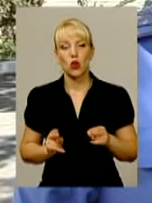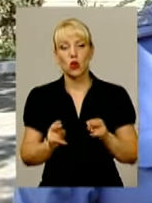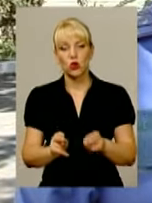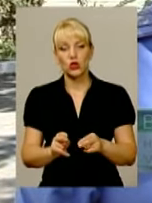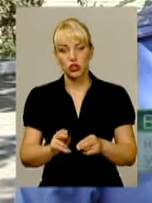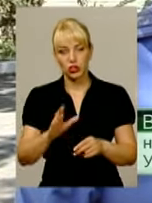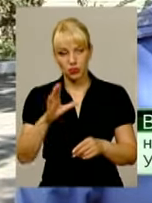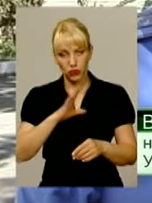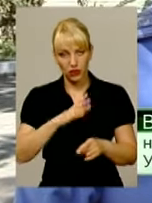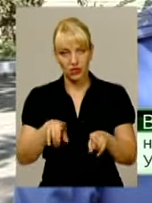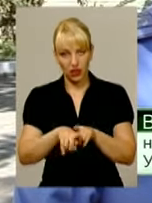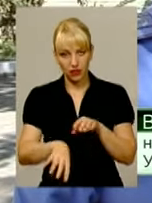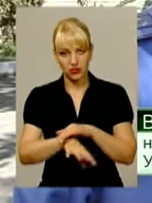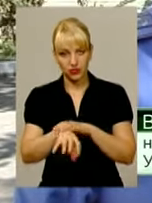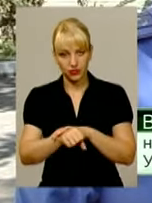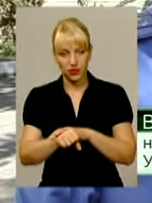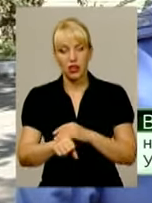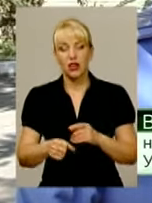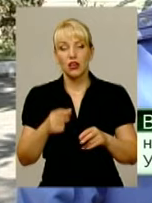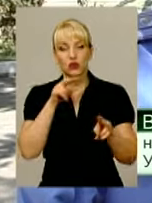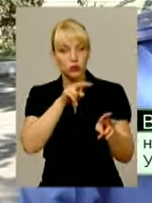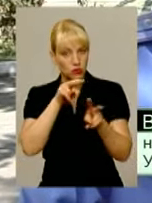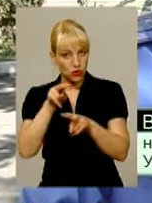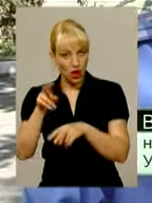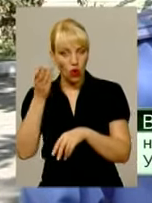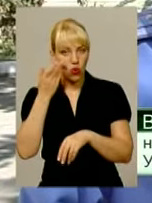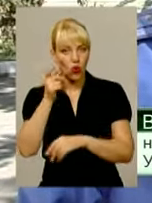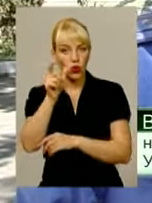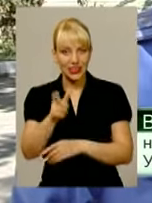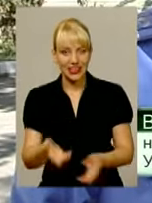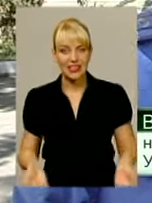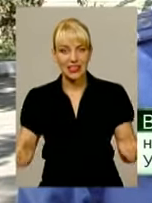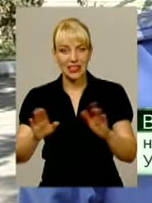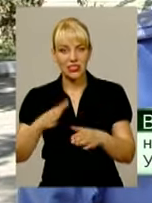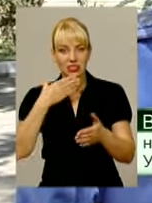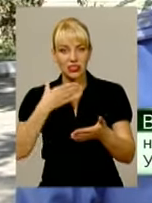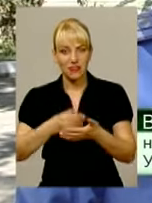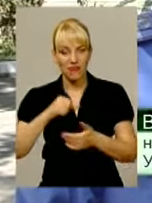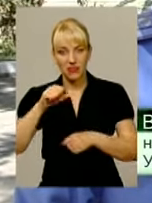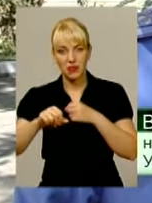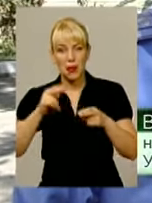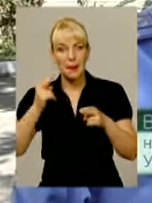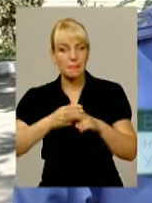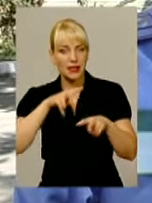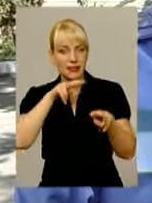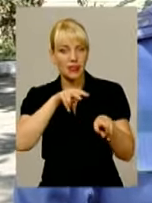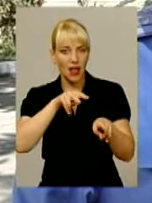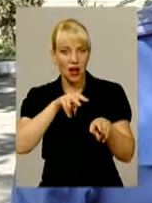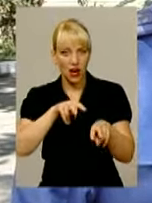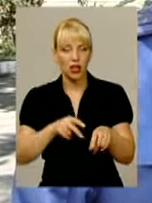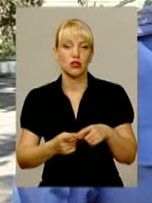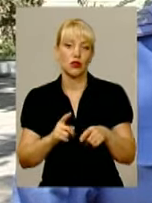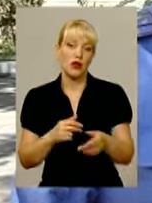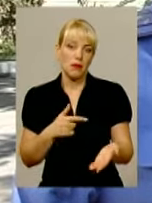крадіжки таким способом, що спостерігали, коли людина залишала свій велосипед без нагляду біля торгового центру, підходили,